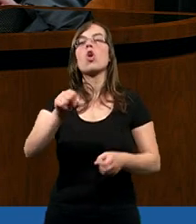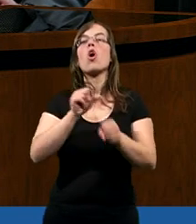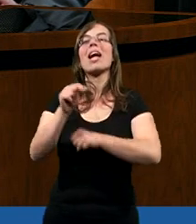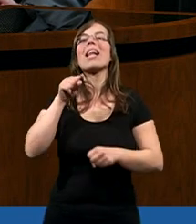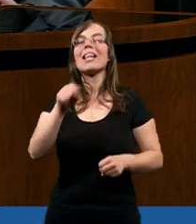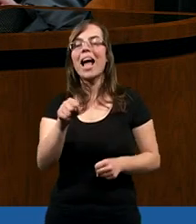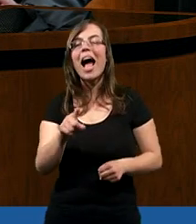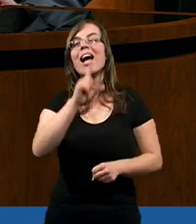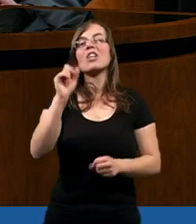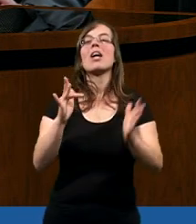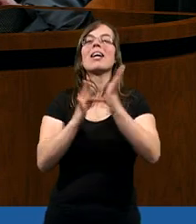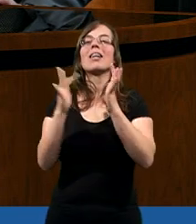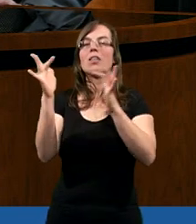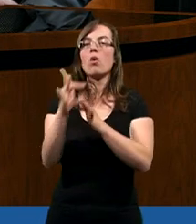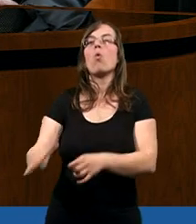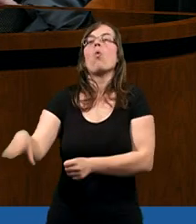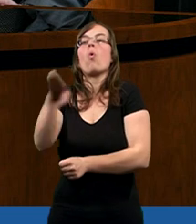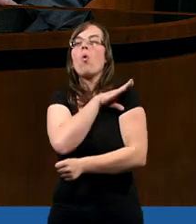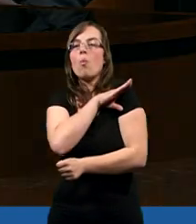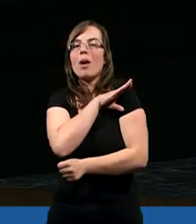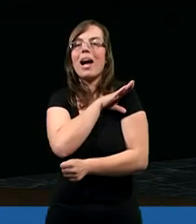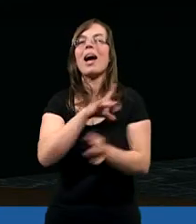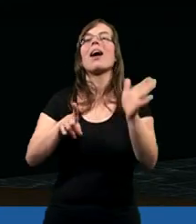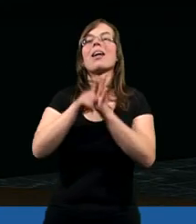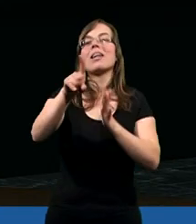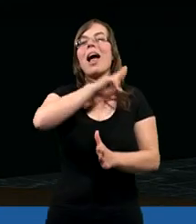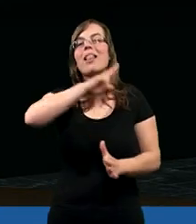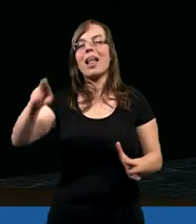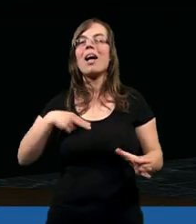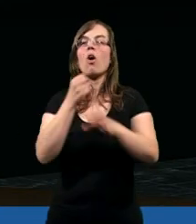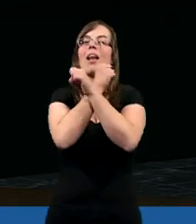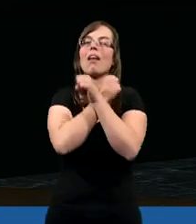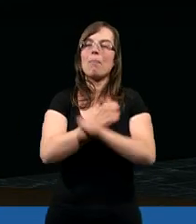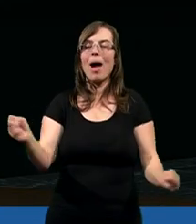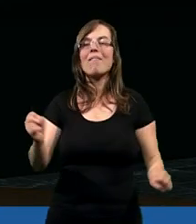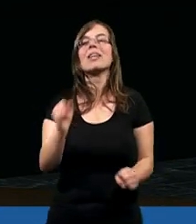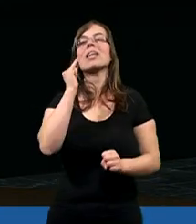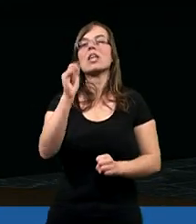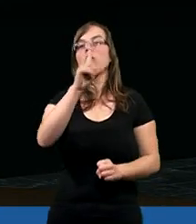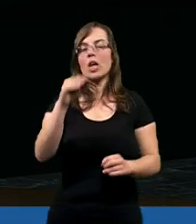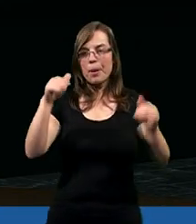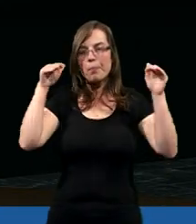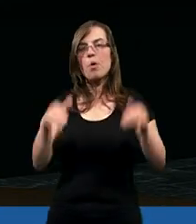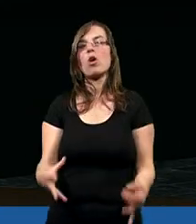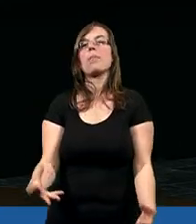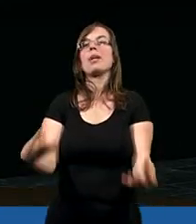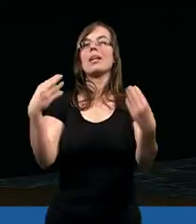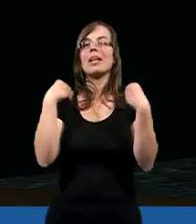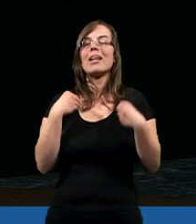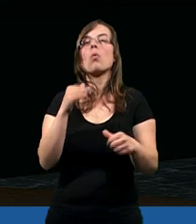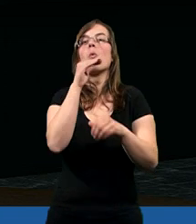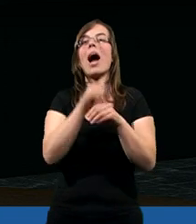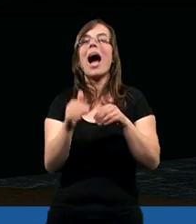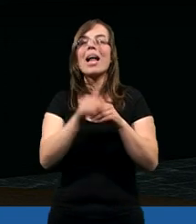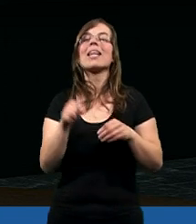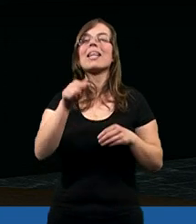to jest ta, że Chrystus umarł dla naszego zbawienia, że możemy dostąpić z